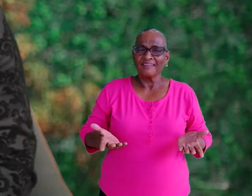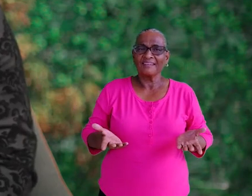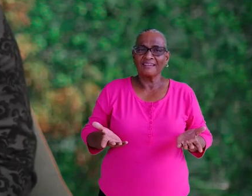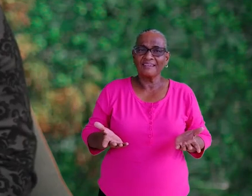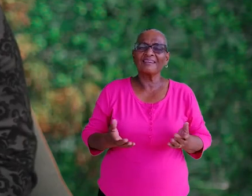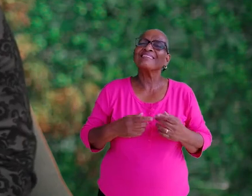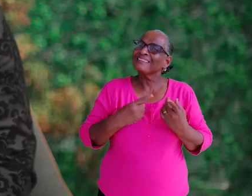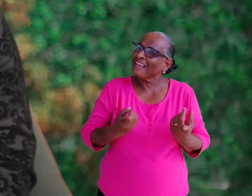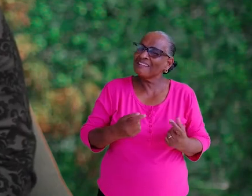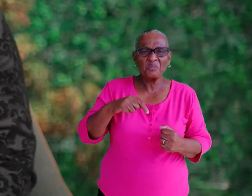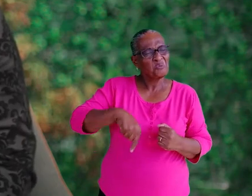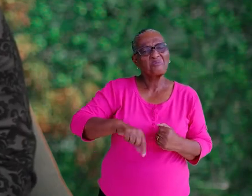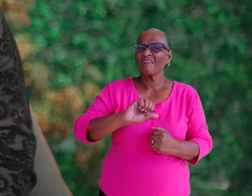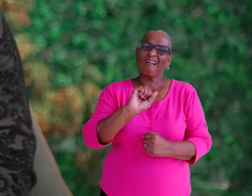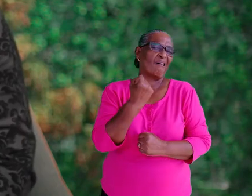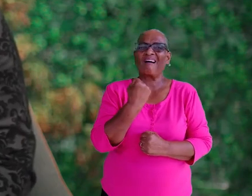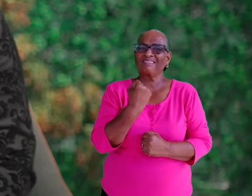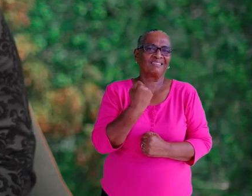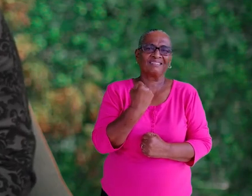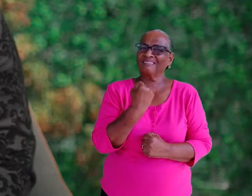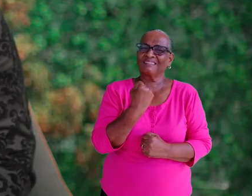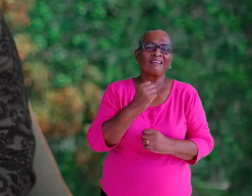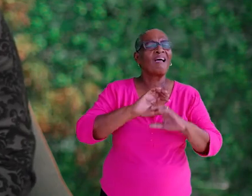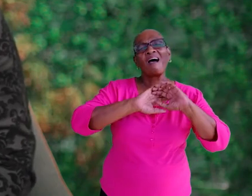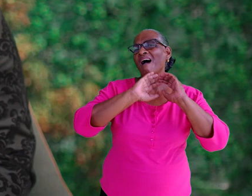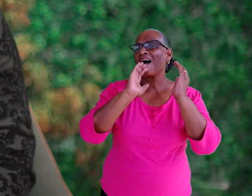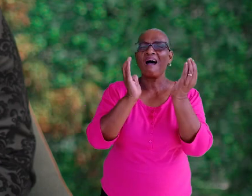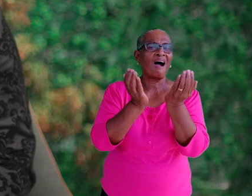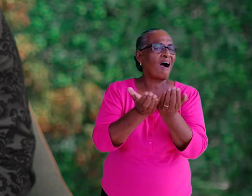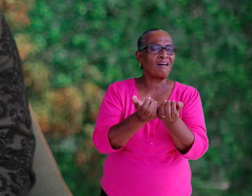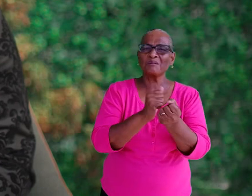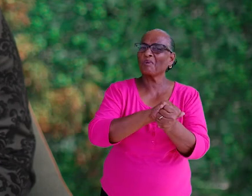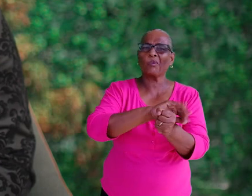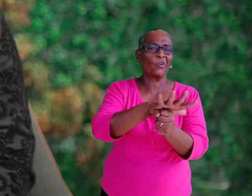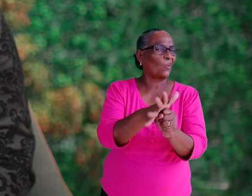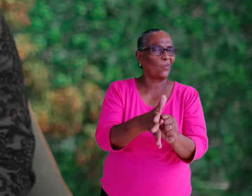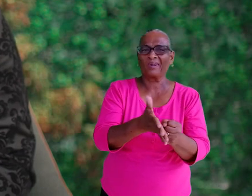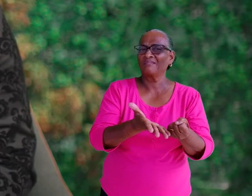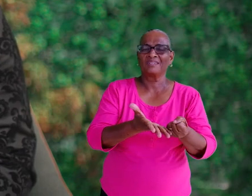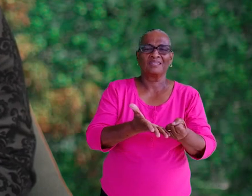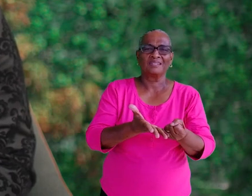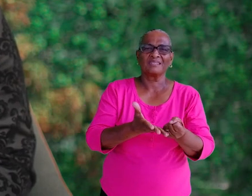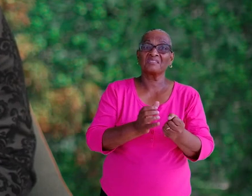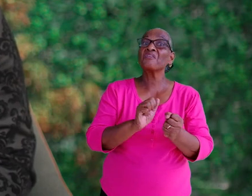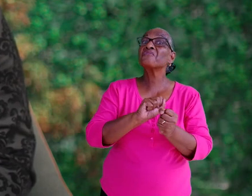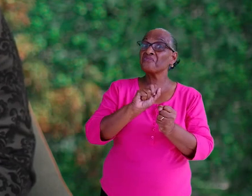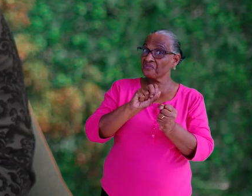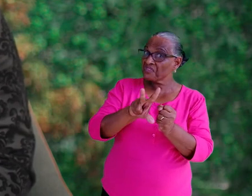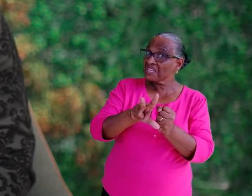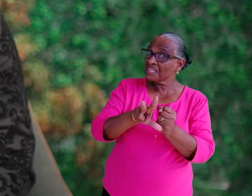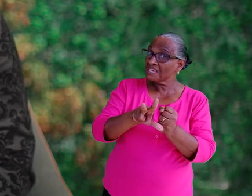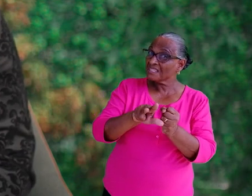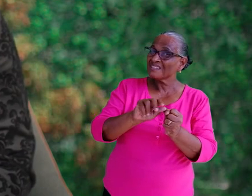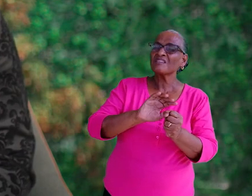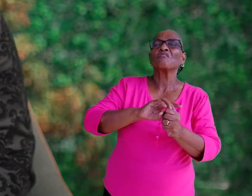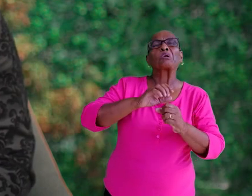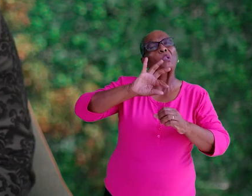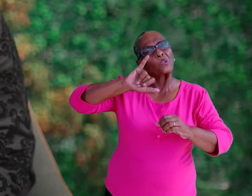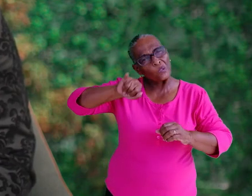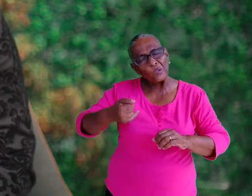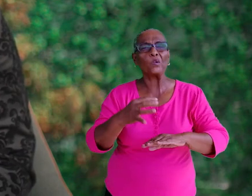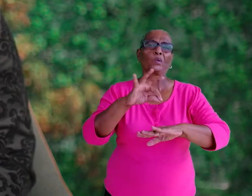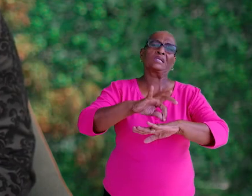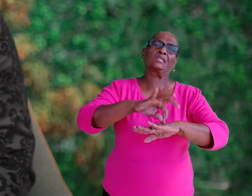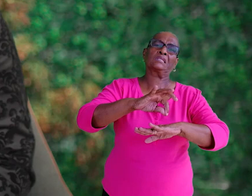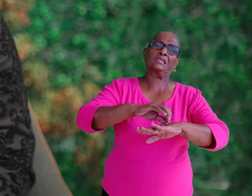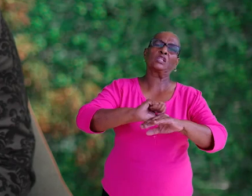Dat kan nu even niet en dat heeft alles te maken met het coronavirus. Het virus zorgt voor een nieuwe ziekte,